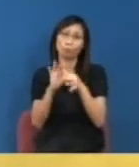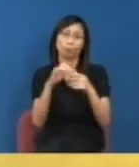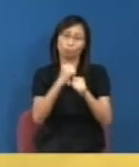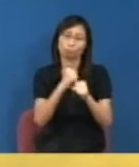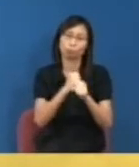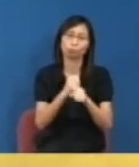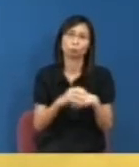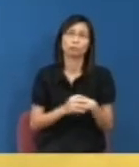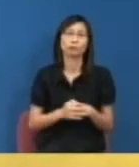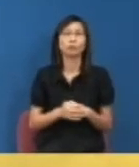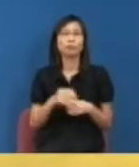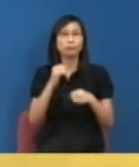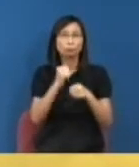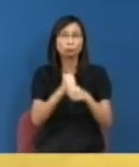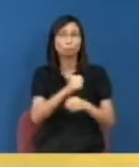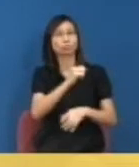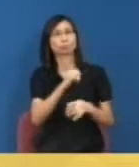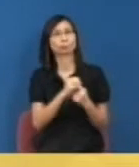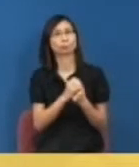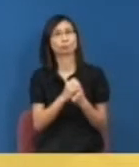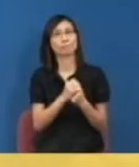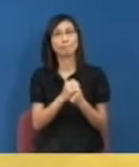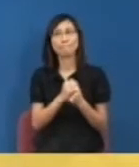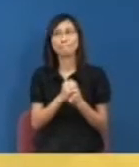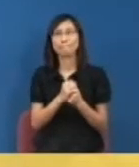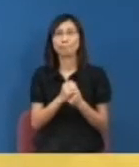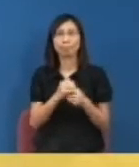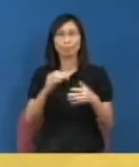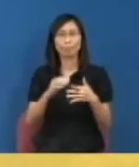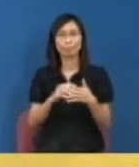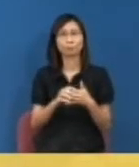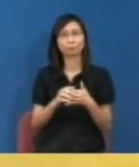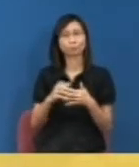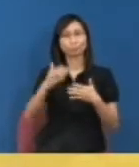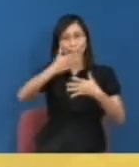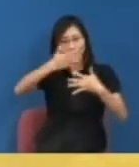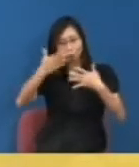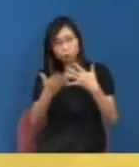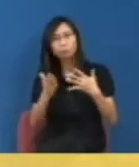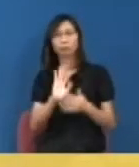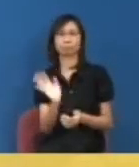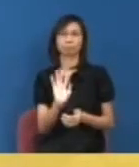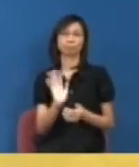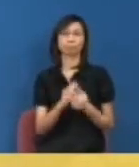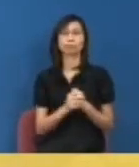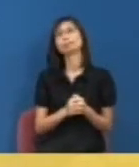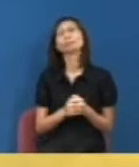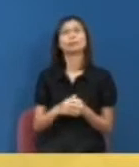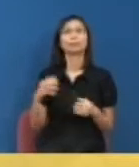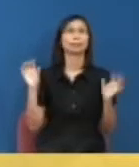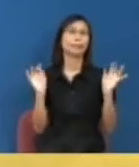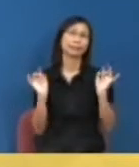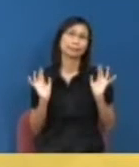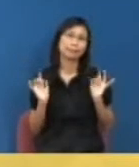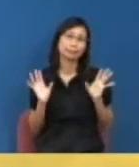這個工作或這個任務是降格因為私立大學都有它在社會